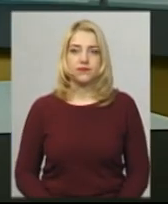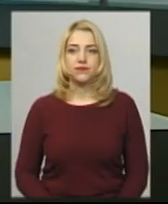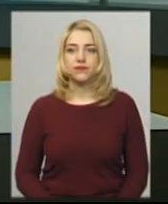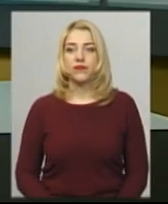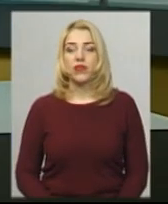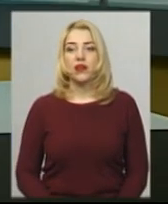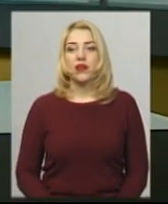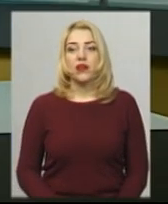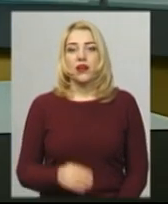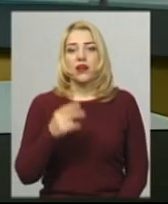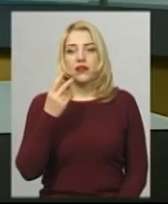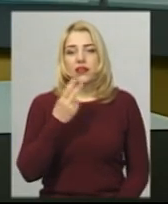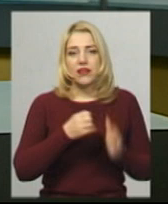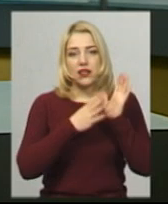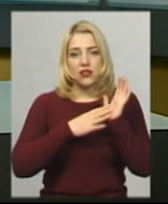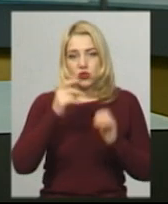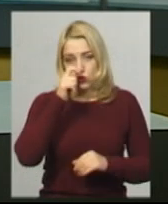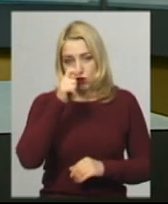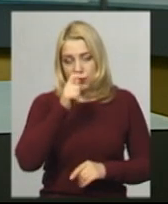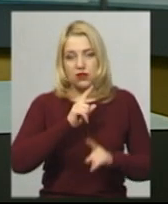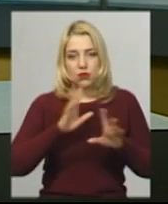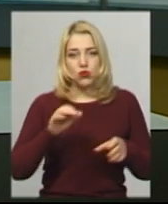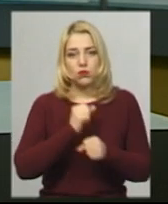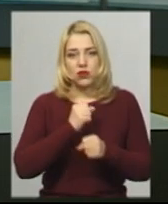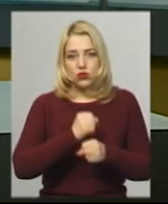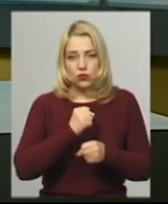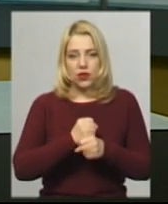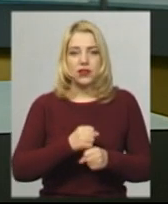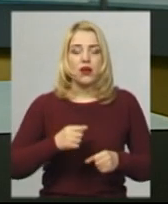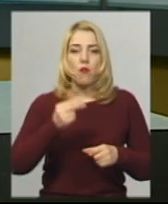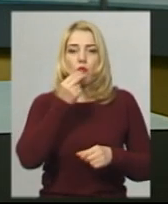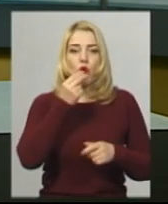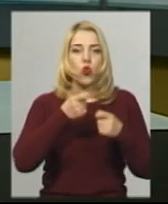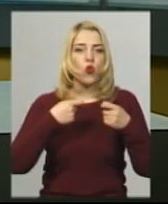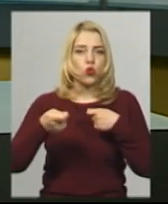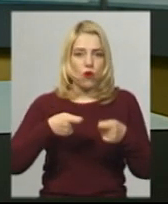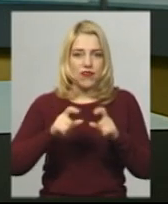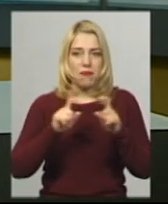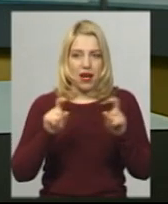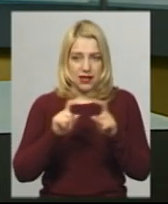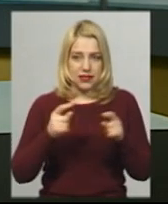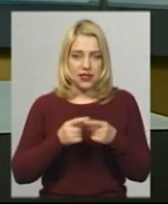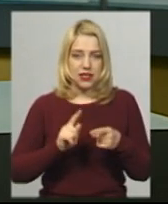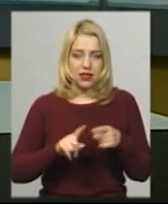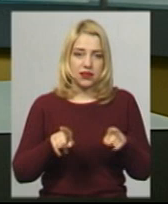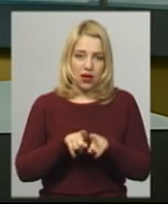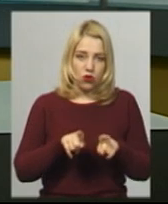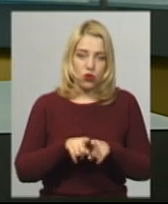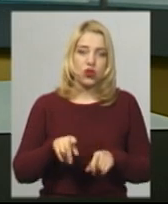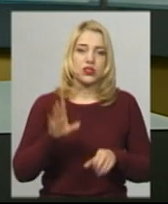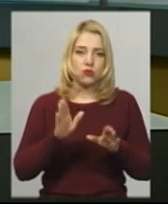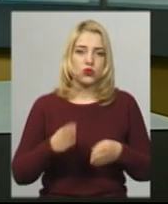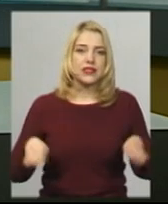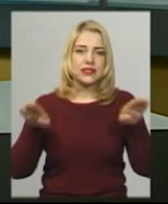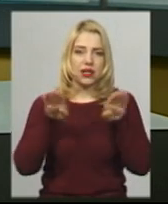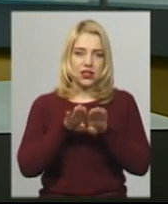19 квітня у Хмельницькому не працюватимуть продуктові магазини. Також, за словами міського голови, в обласному центрі зачинять